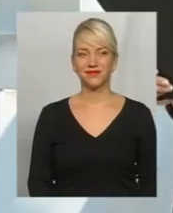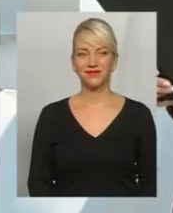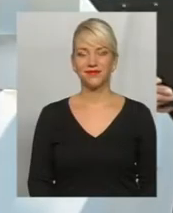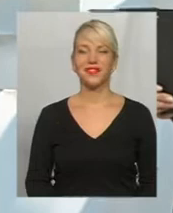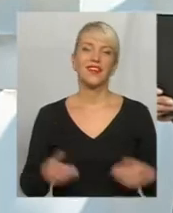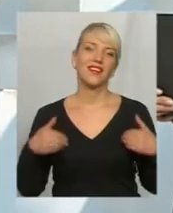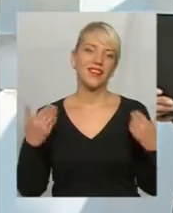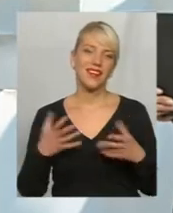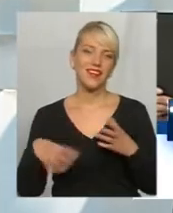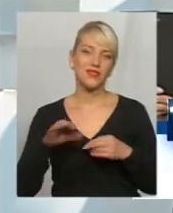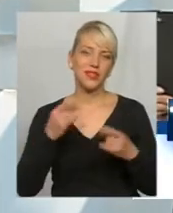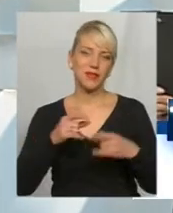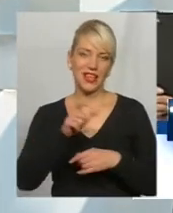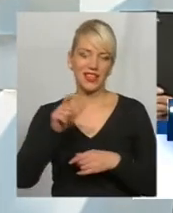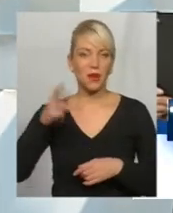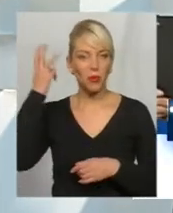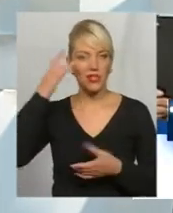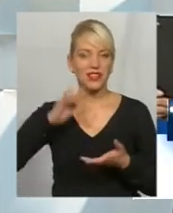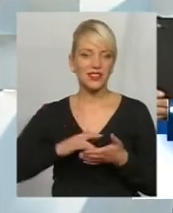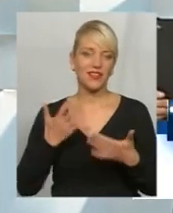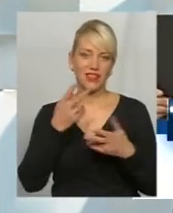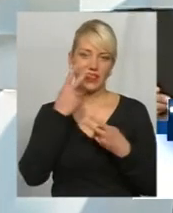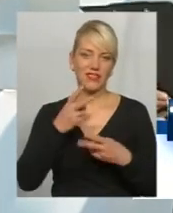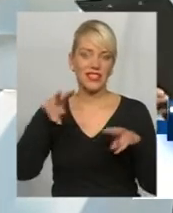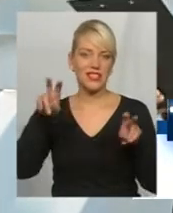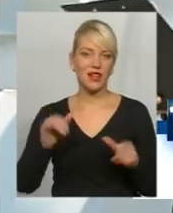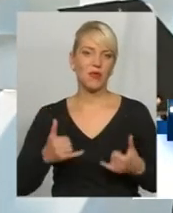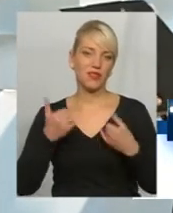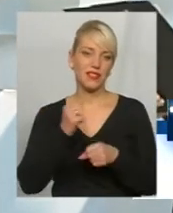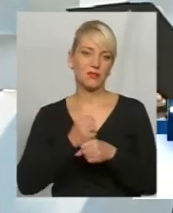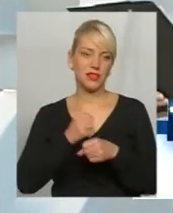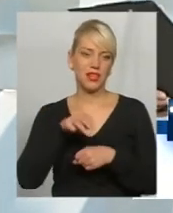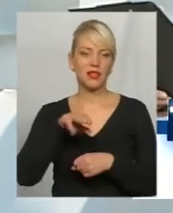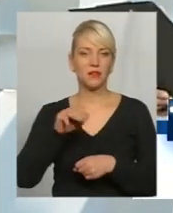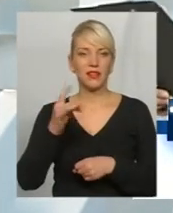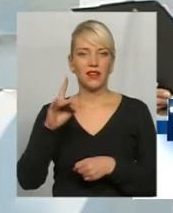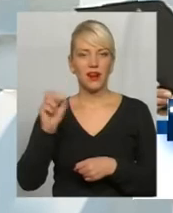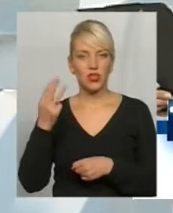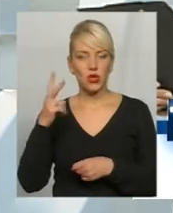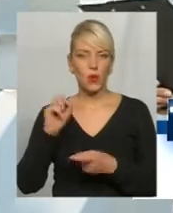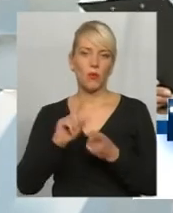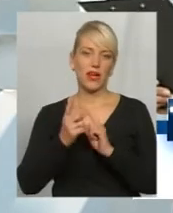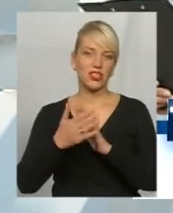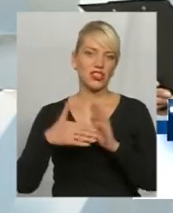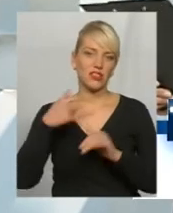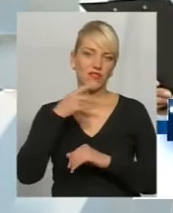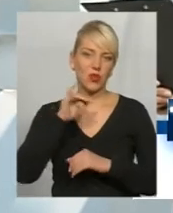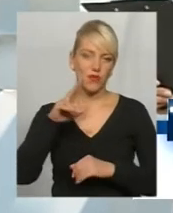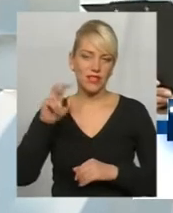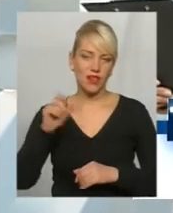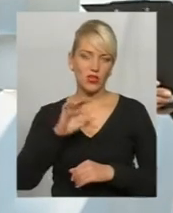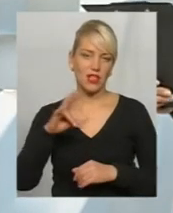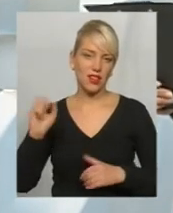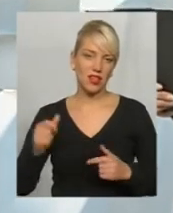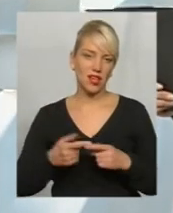Мої вітання усім телеглядачам поділят-центр. В ефірі тема. Сьогодні для вас у студії працює ведуча юна мітрашко, переклад на мову жестів Оксана